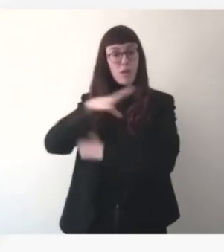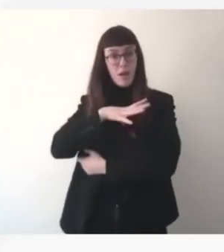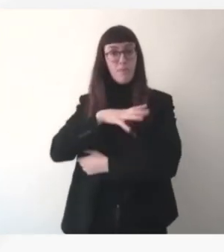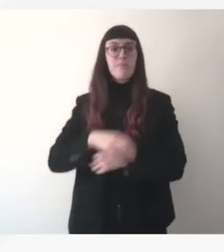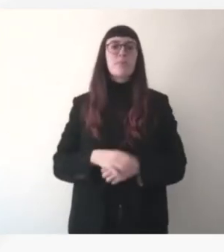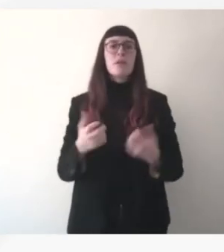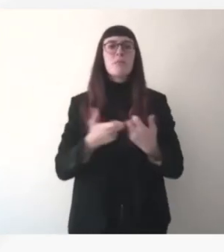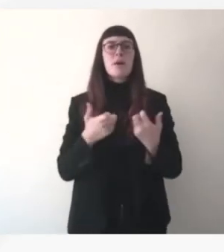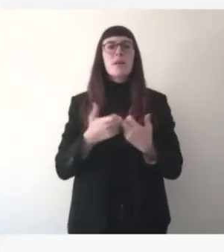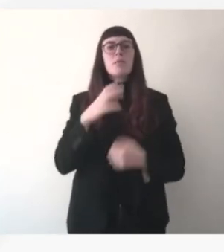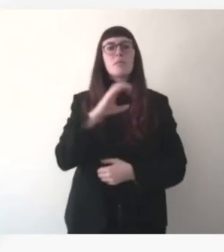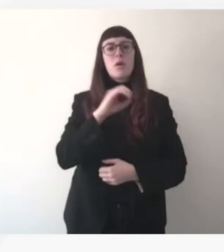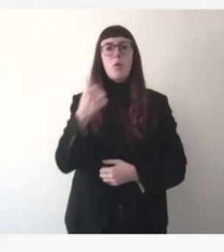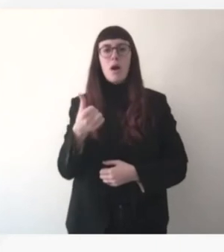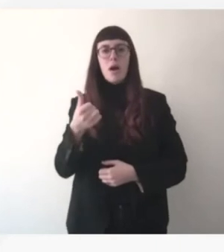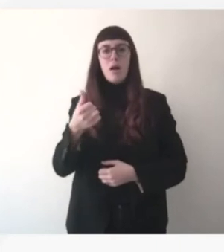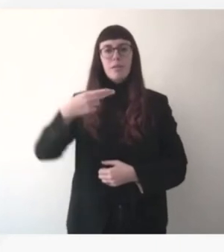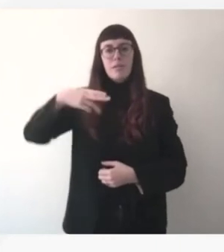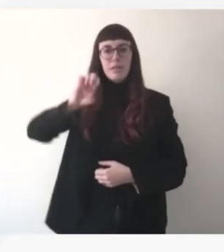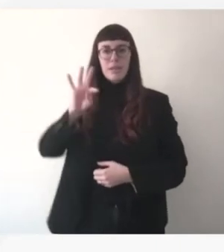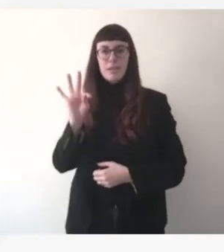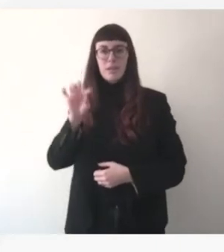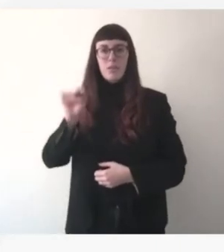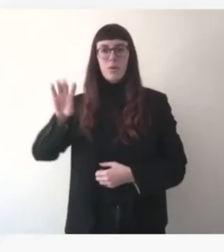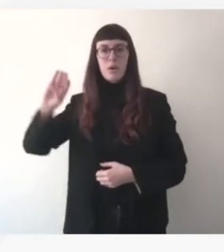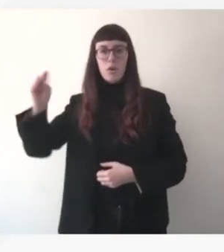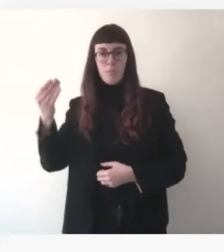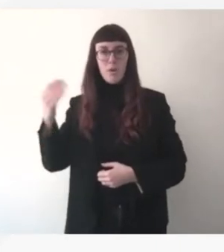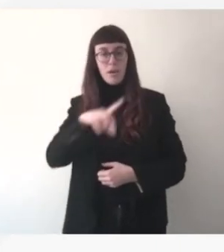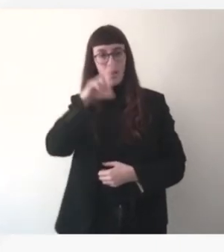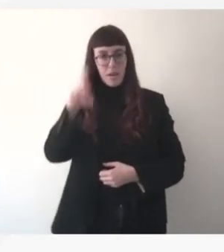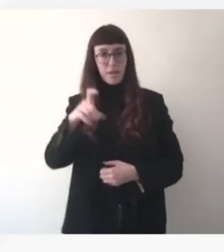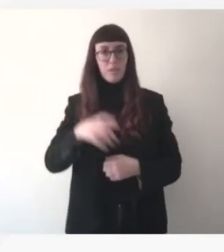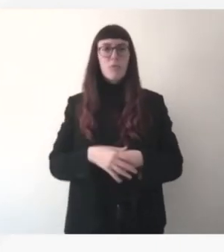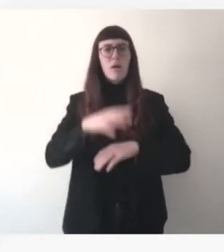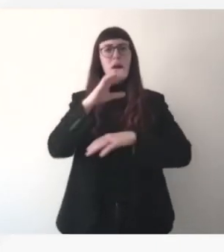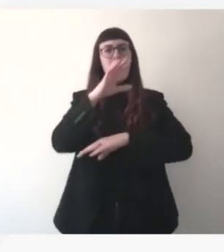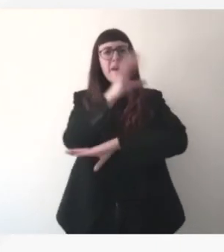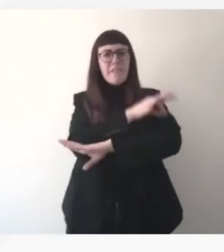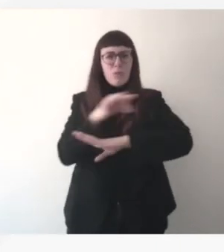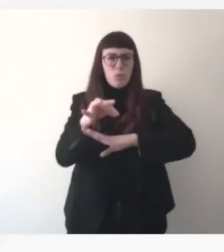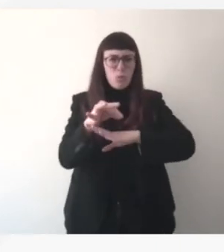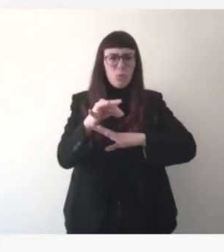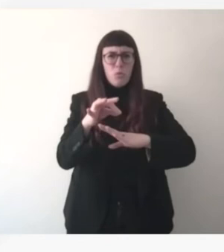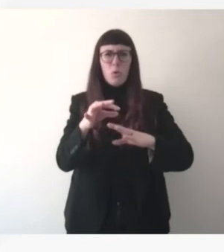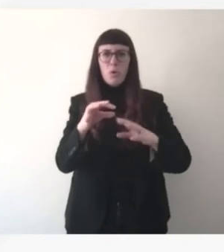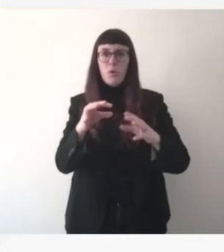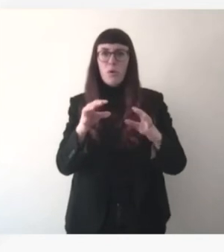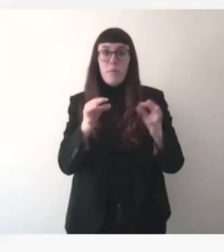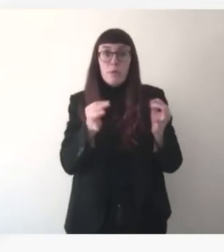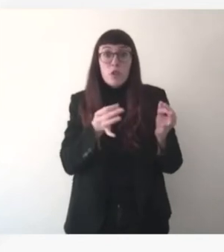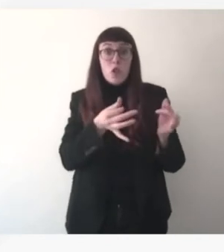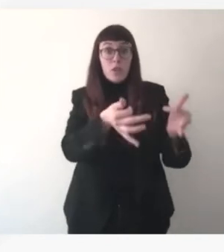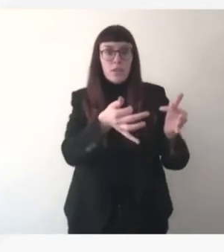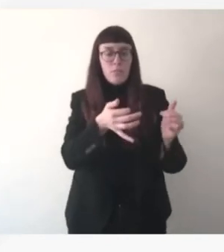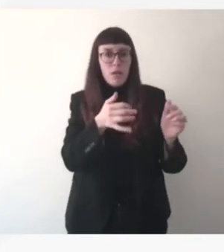Allez-vous renforcer les obligations des opérateurs d'infrastructures critiques ? Pouvez-vous confirmer qu'un état des lieux des infrastructures télécoms critiques n'a pas